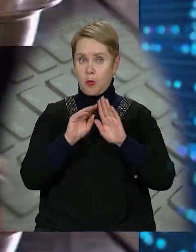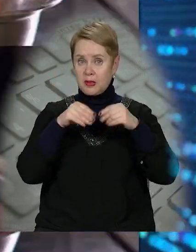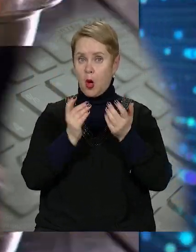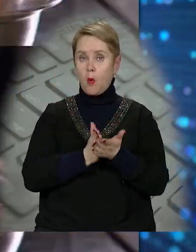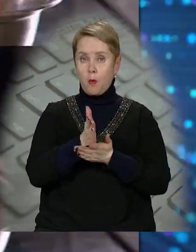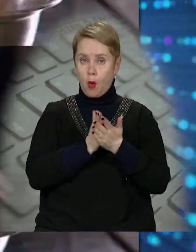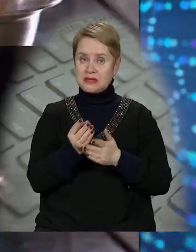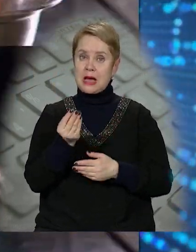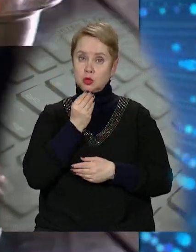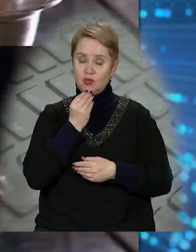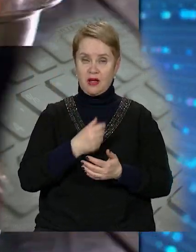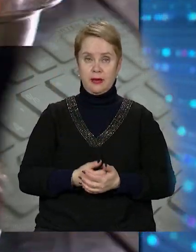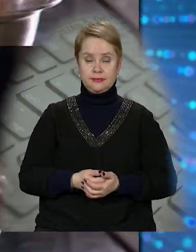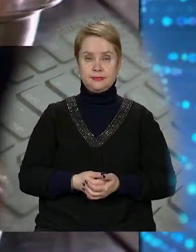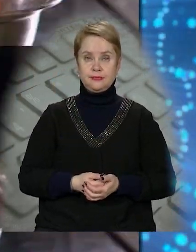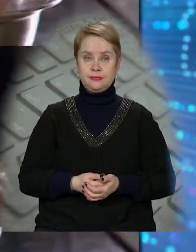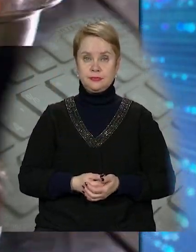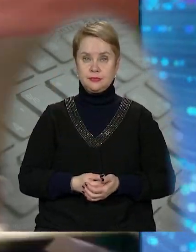яка надає послуги з харчування.